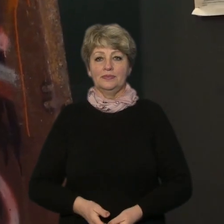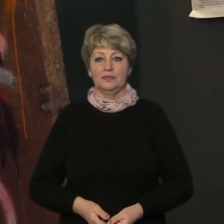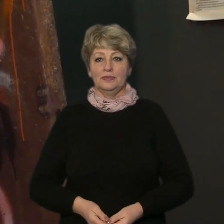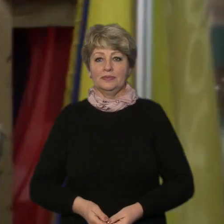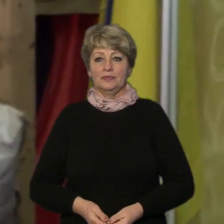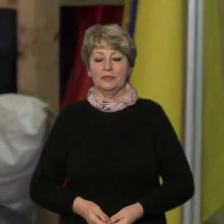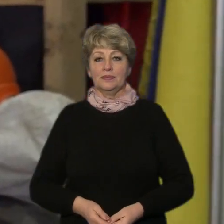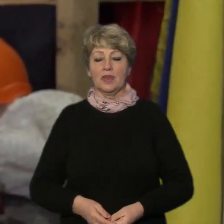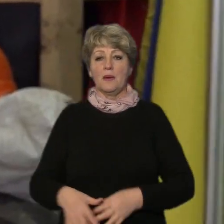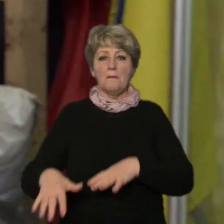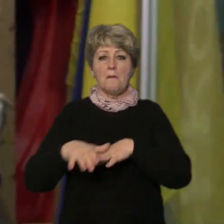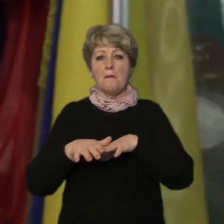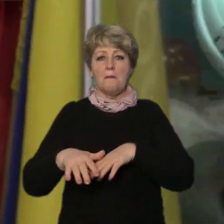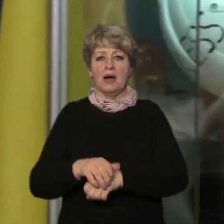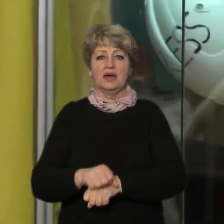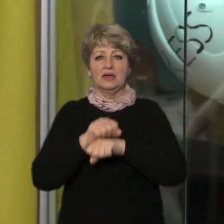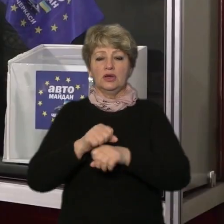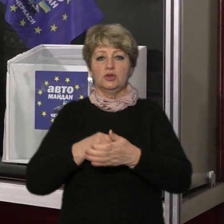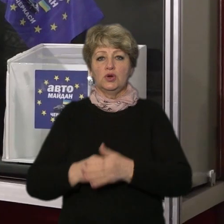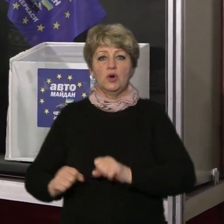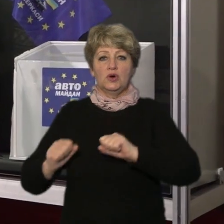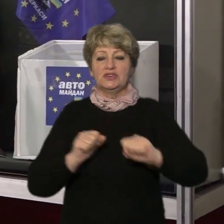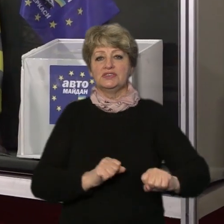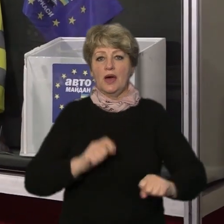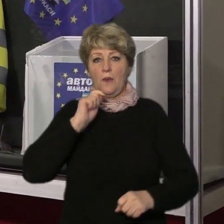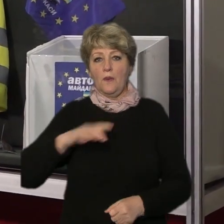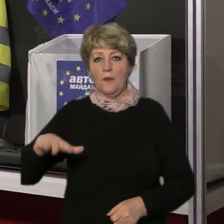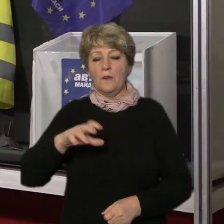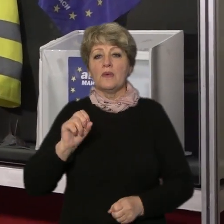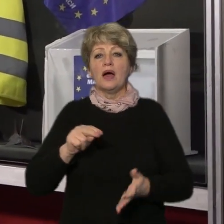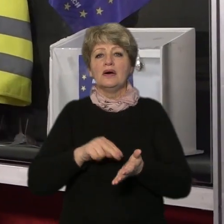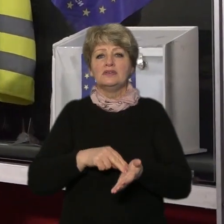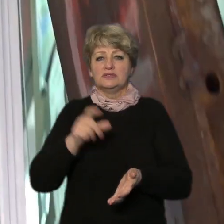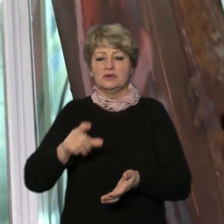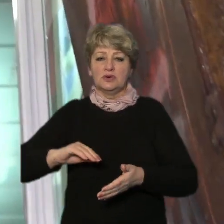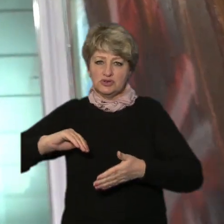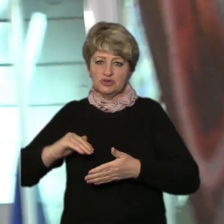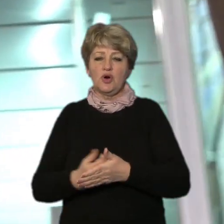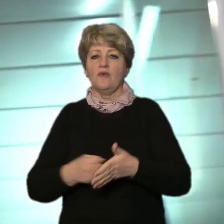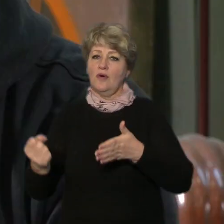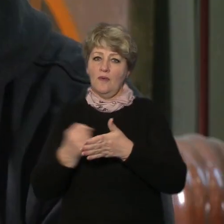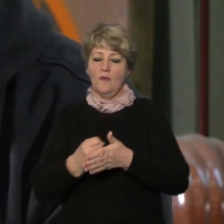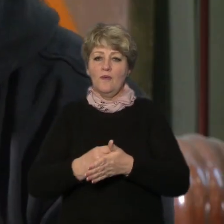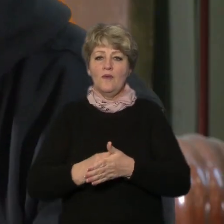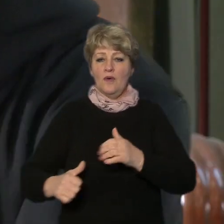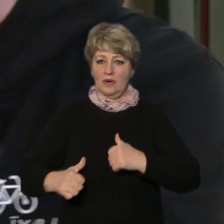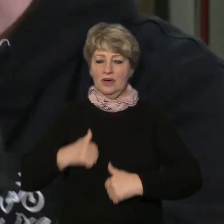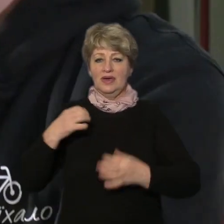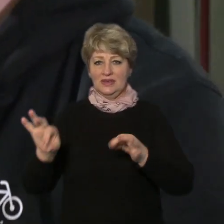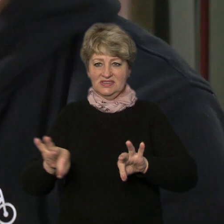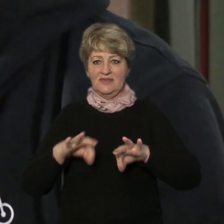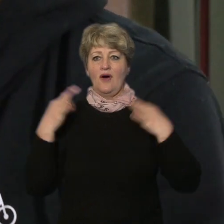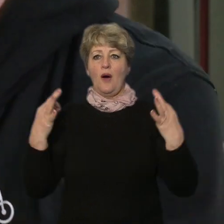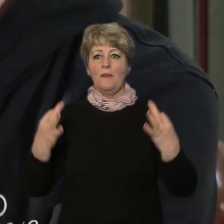від Майдану до захисту країни у лавах ЗСУ як черкащани знову виборюють гідність і свободу один такий